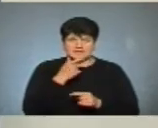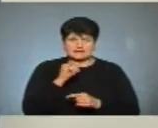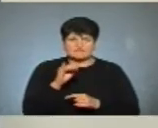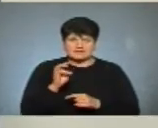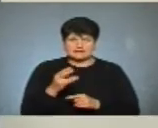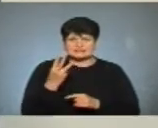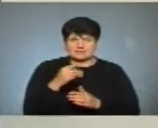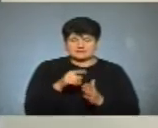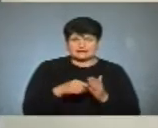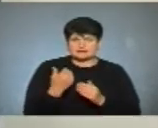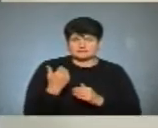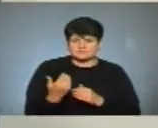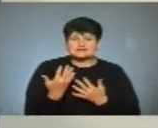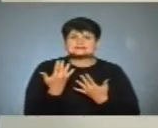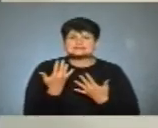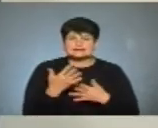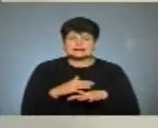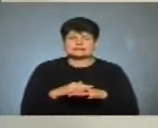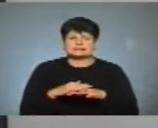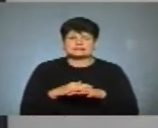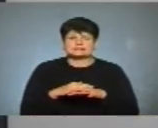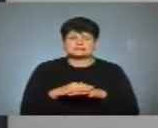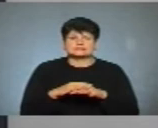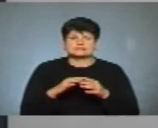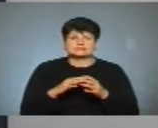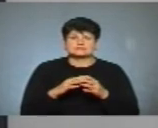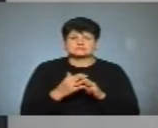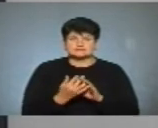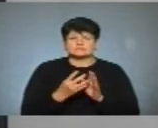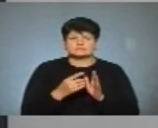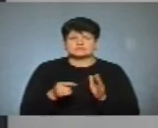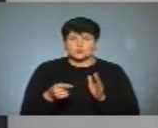перші три запитання для вас. Скільки населених пунктів в тернопільській громаді?